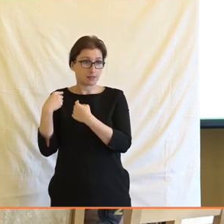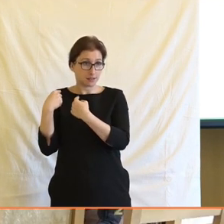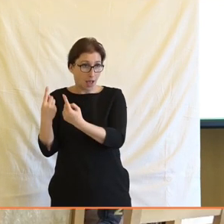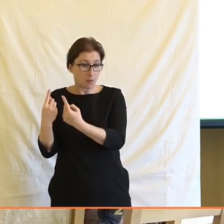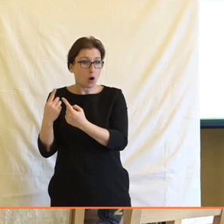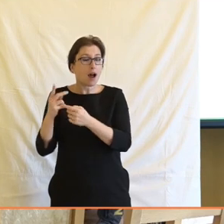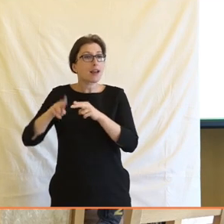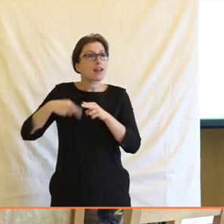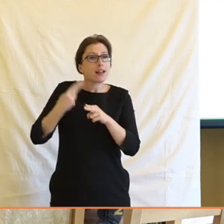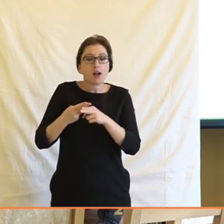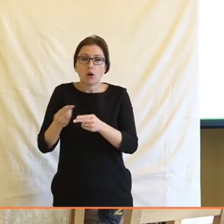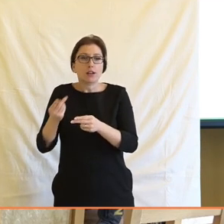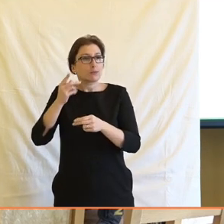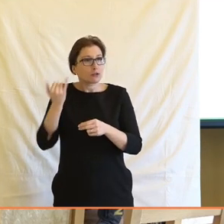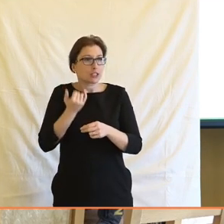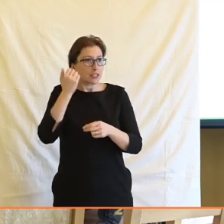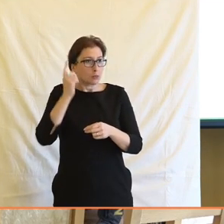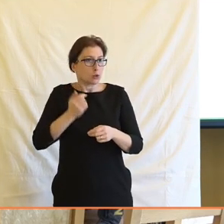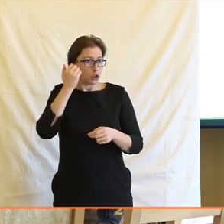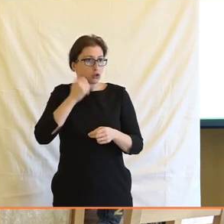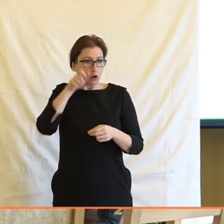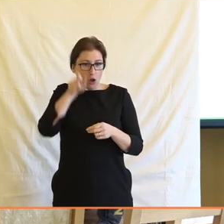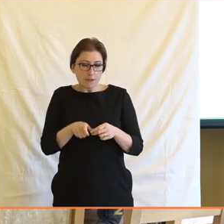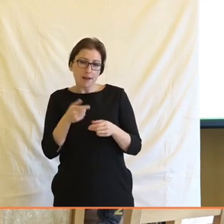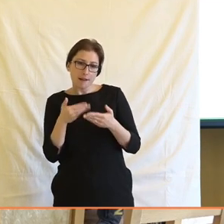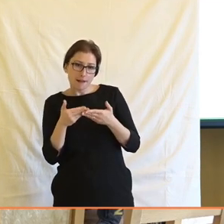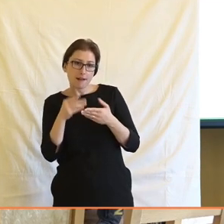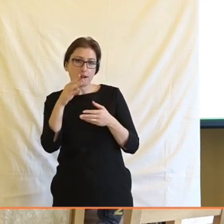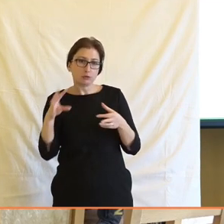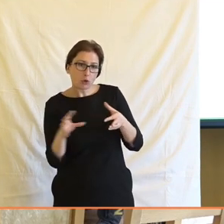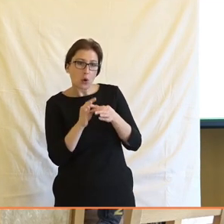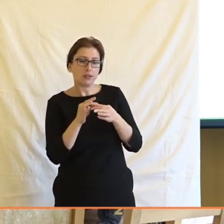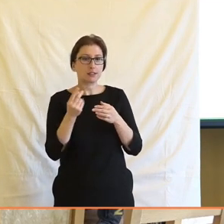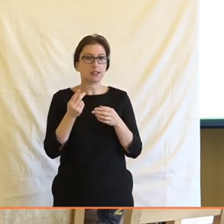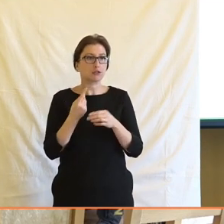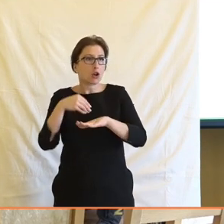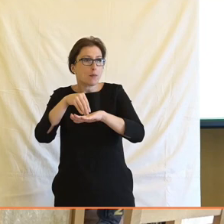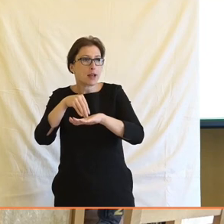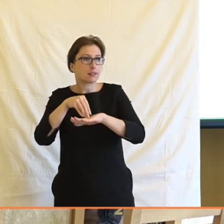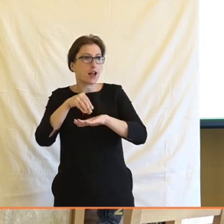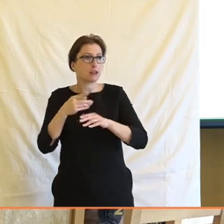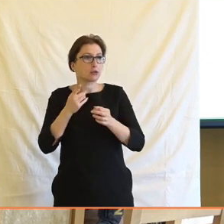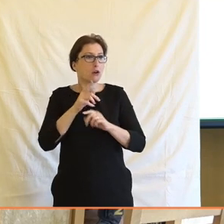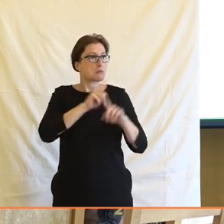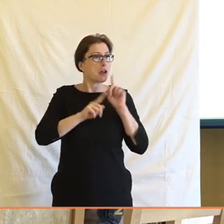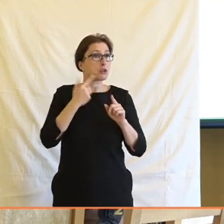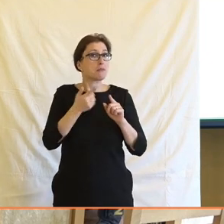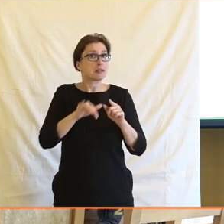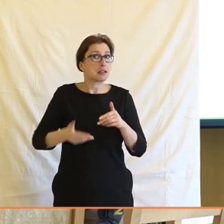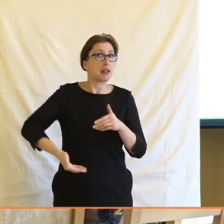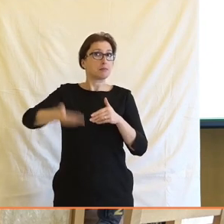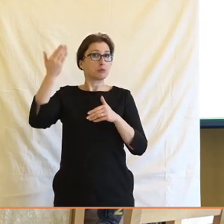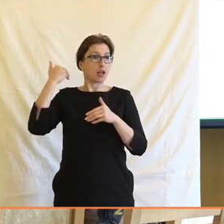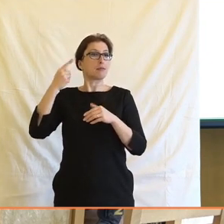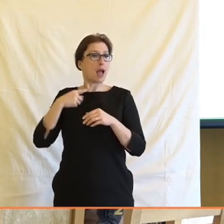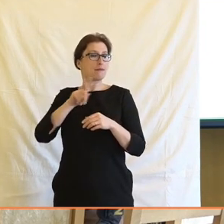kriticky na konci může vyhodnotit, kdo to může dát do kontextu a kdo k tomu může dát nějaký relevantní komentář, protože něco před 20 lety